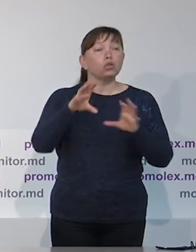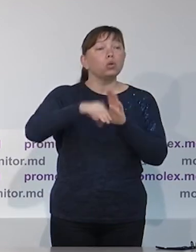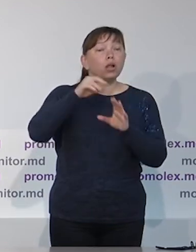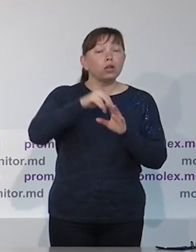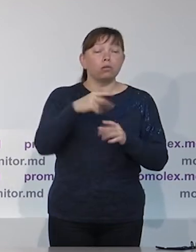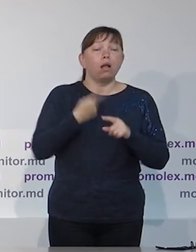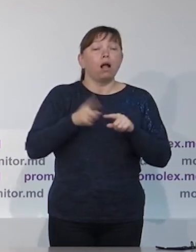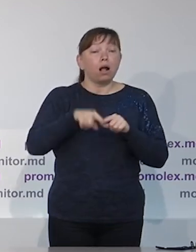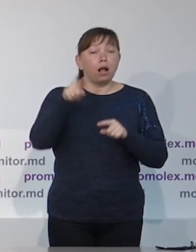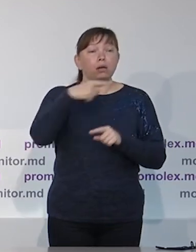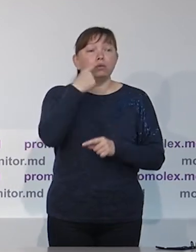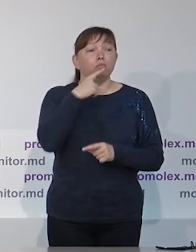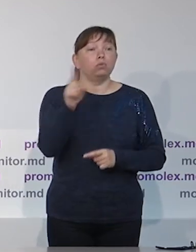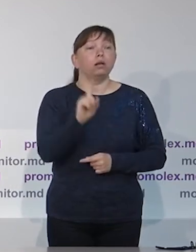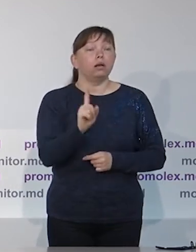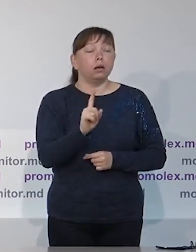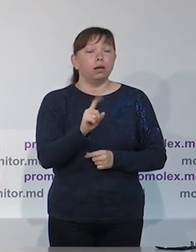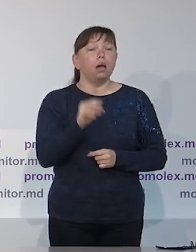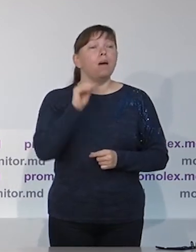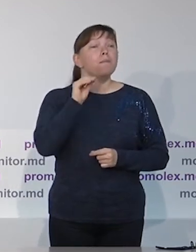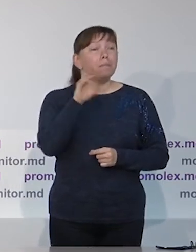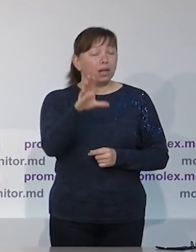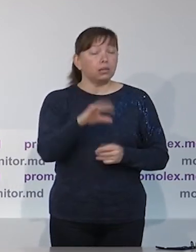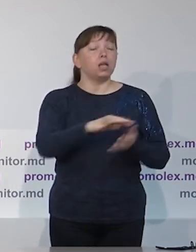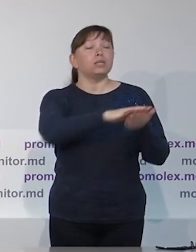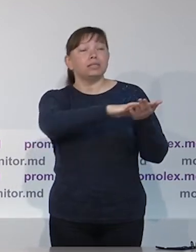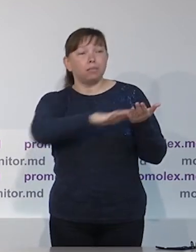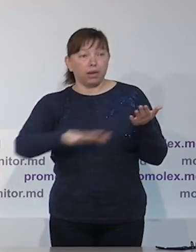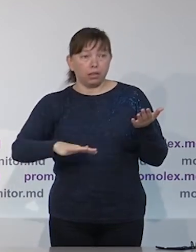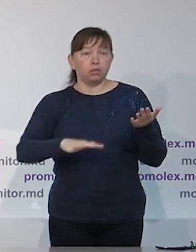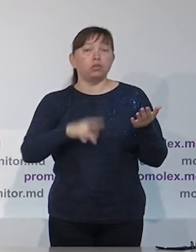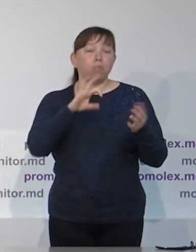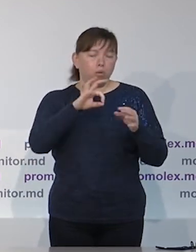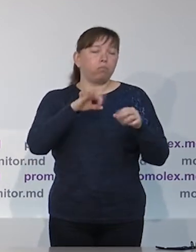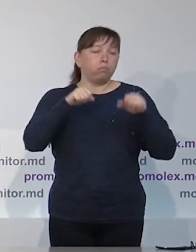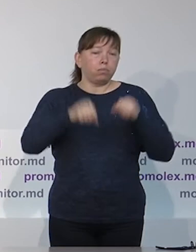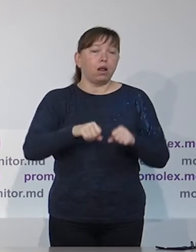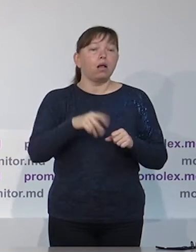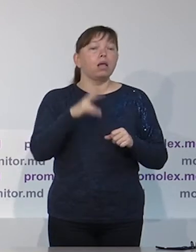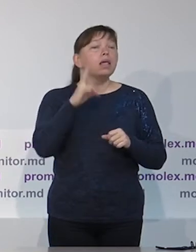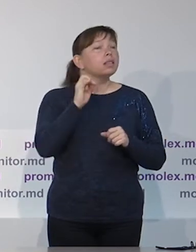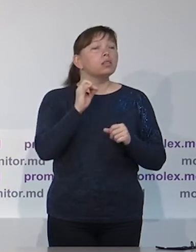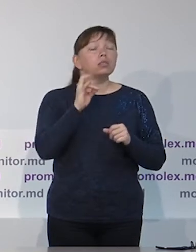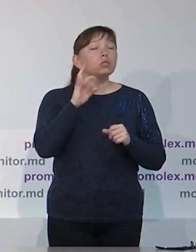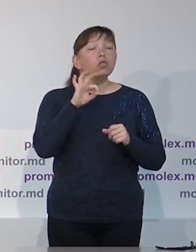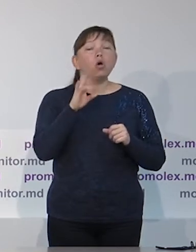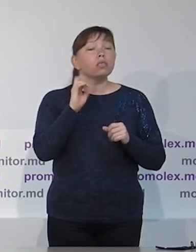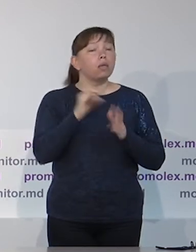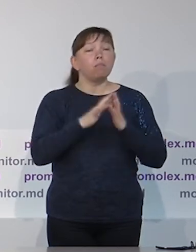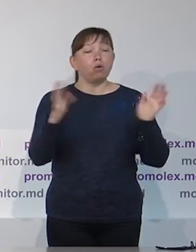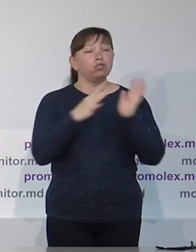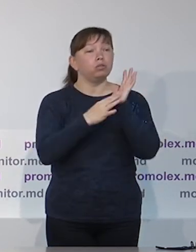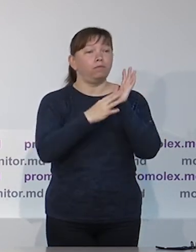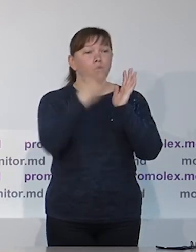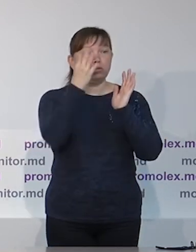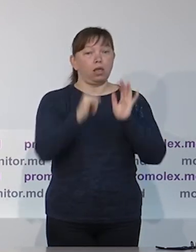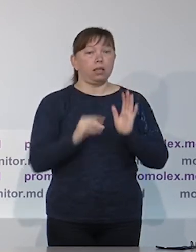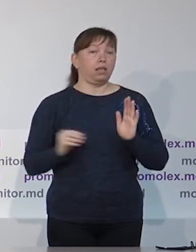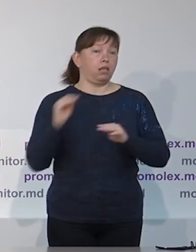И все-таки мы отметили положение избирательного кодекса, которые говорят о том, что